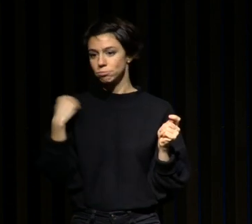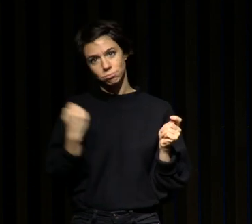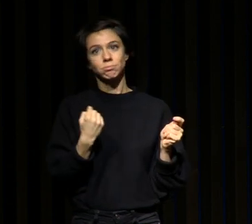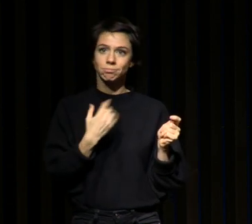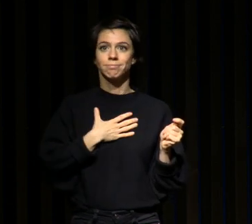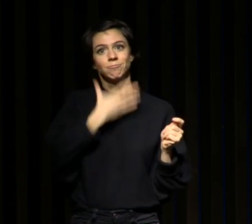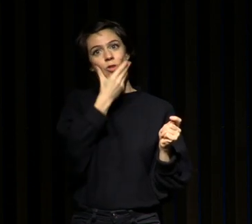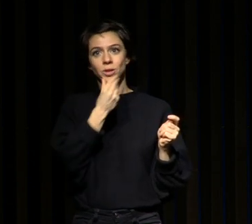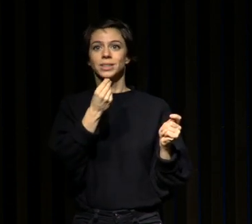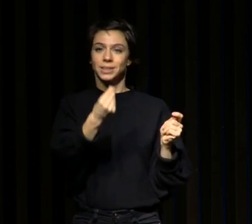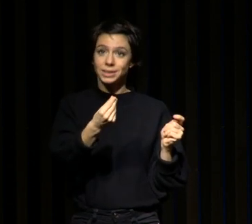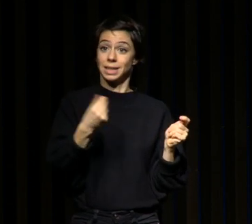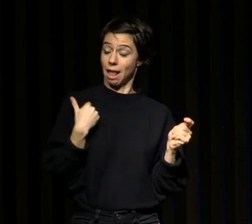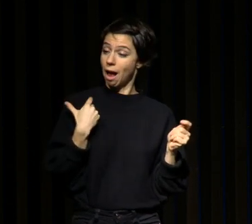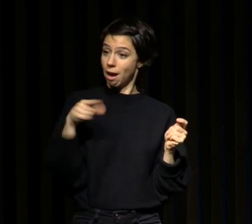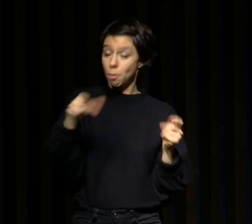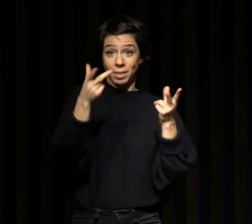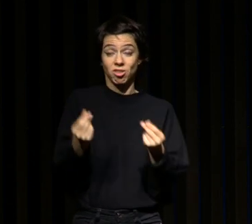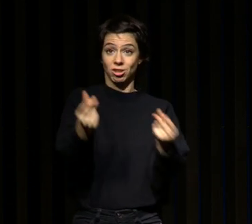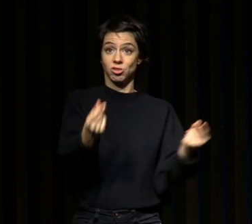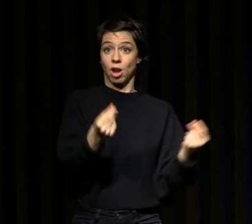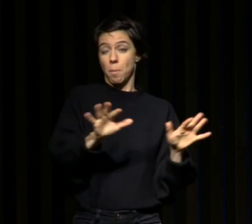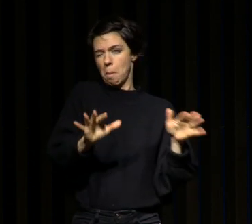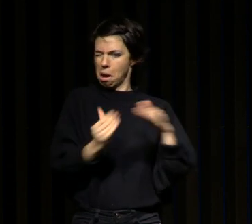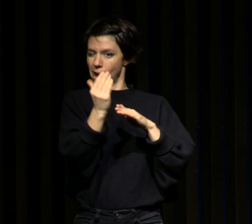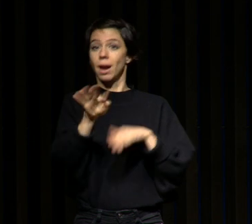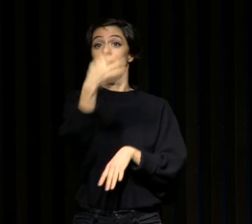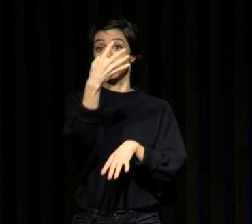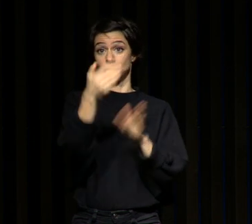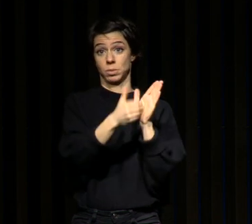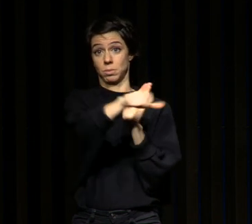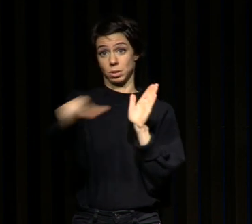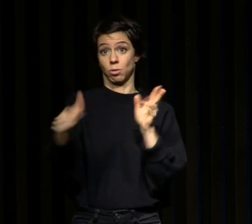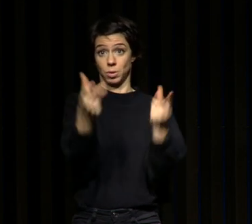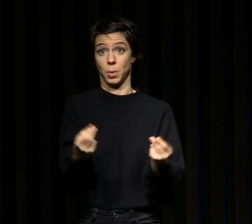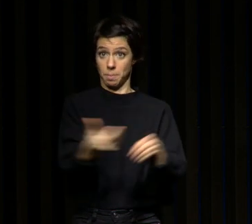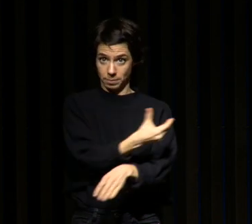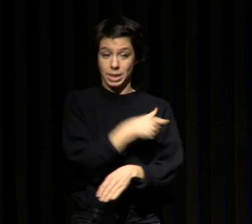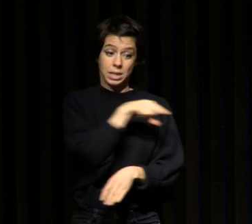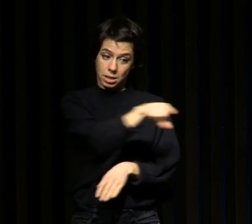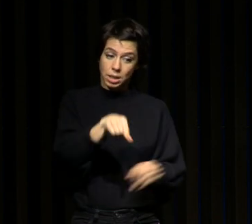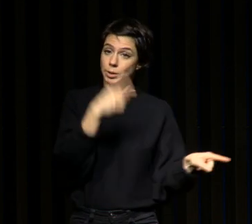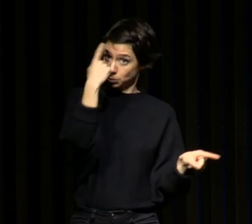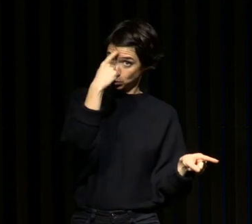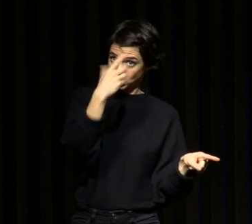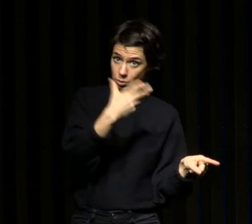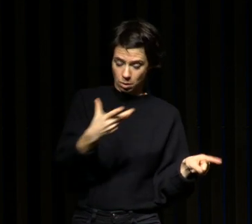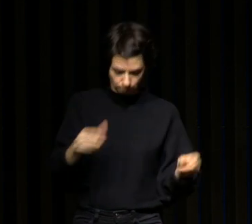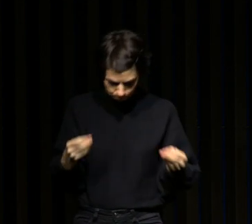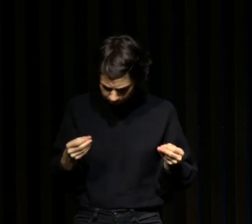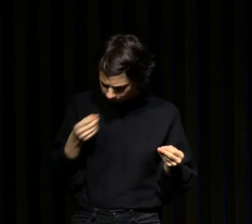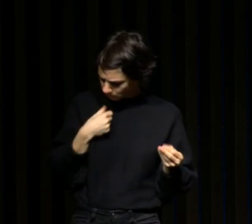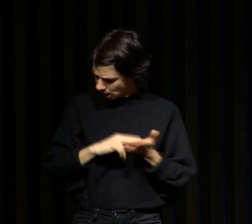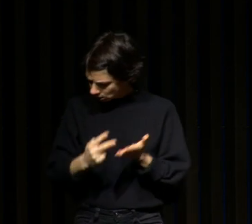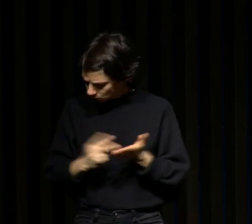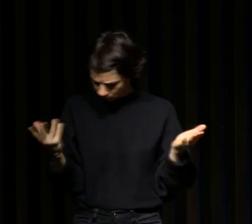on est pratiquement à 14 000 téléchargements et donc elle peut vous aider vous accompagner sur la prise en charge de votre insomnie de vos rythmes